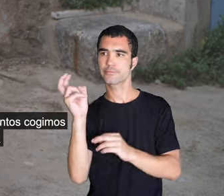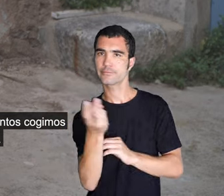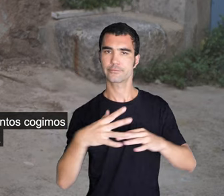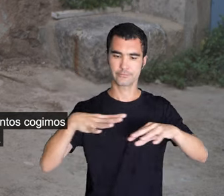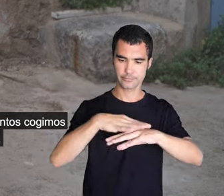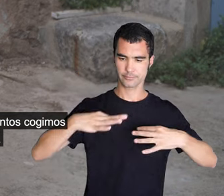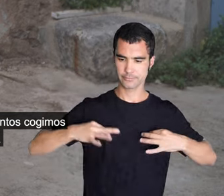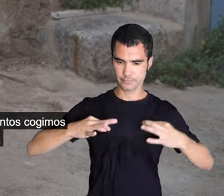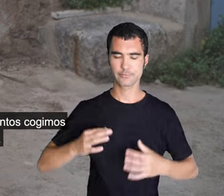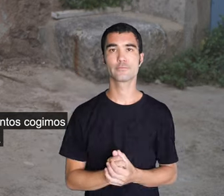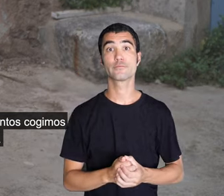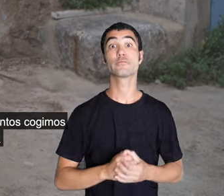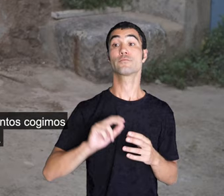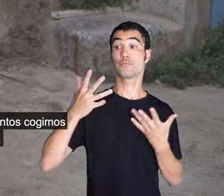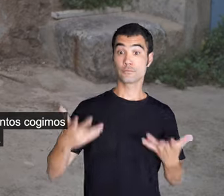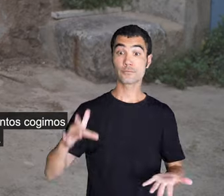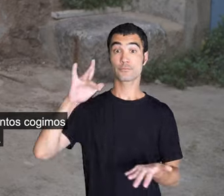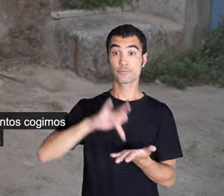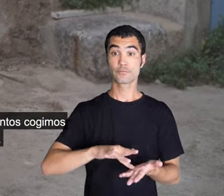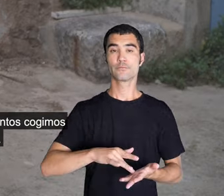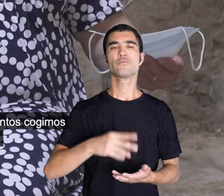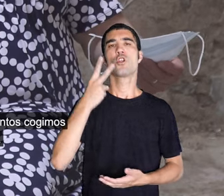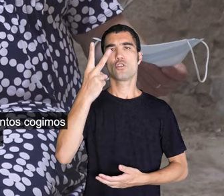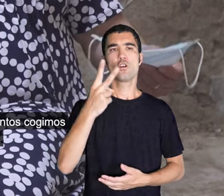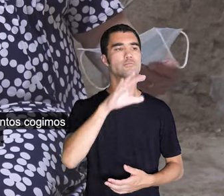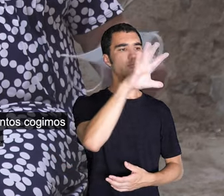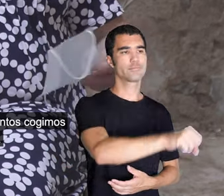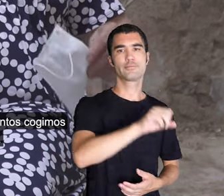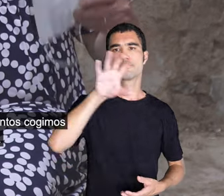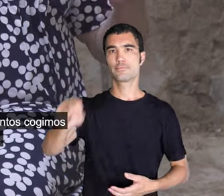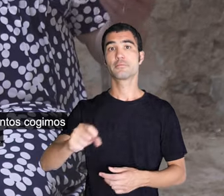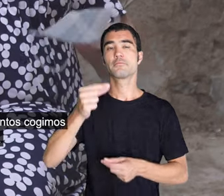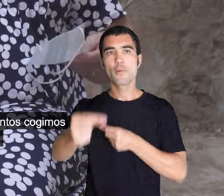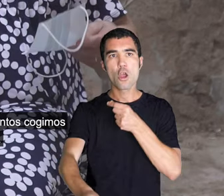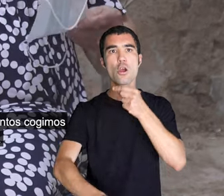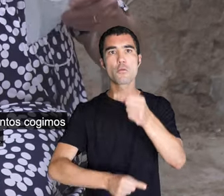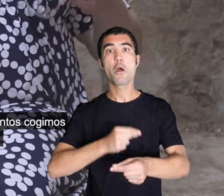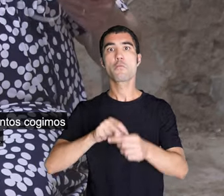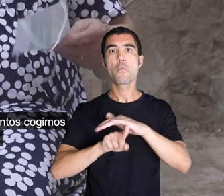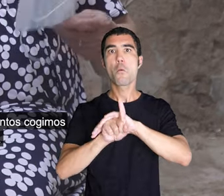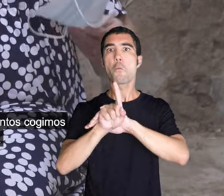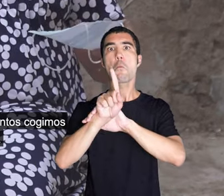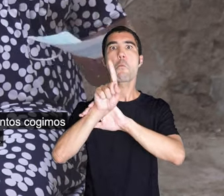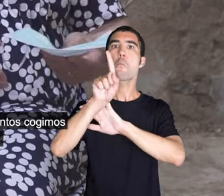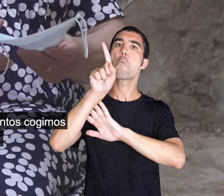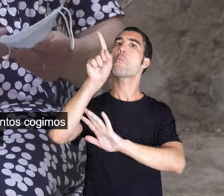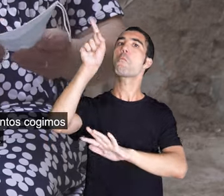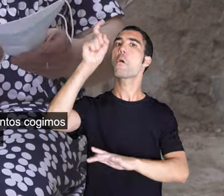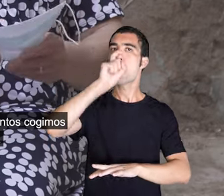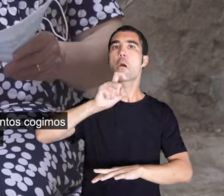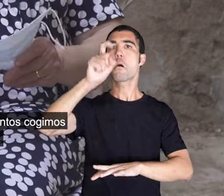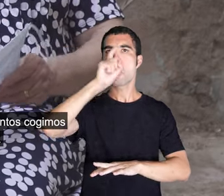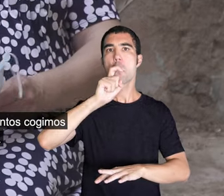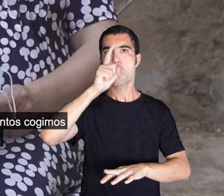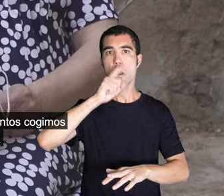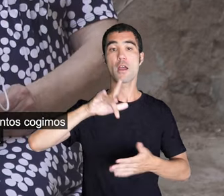I en aquests moments em vàrem agafar dues més. I de cada any vàrem anar prosperant, prosperant, prosperant, i